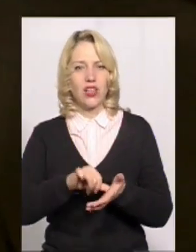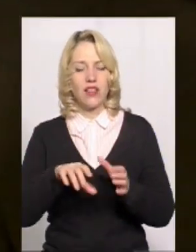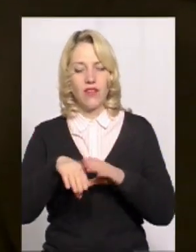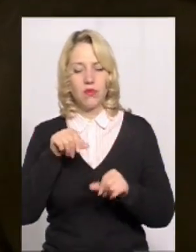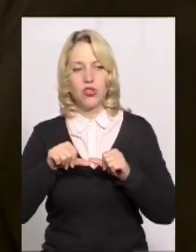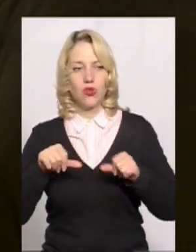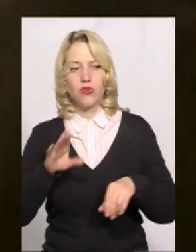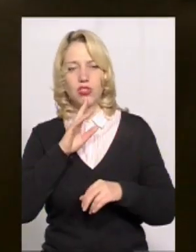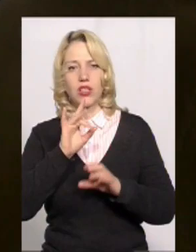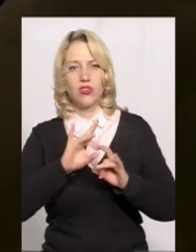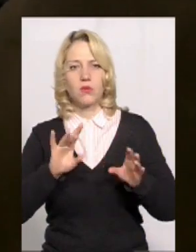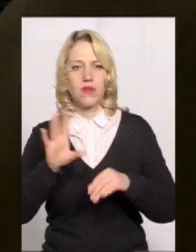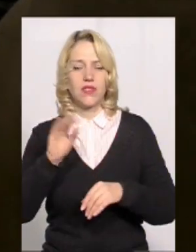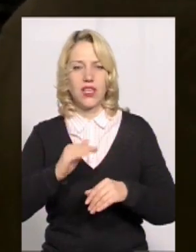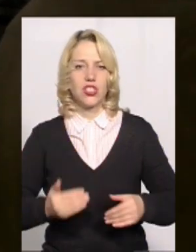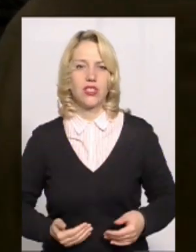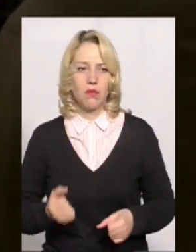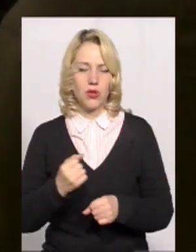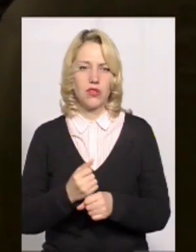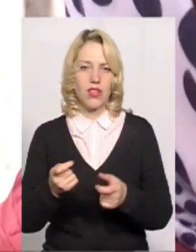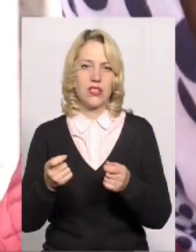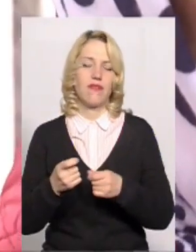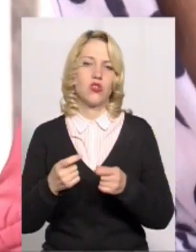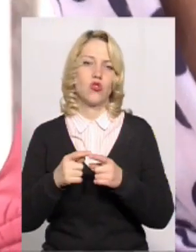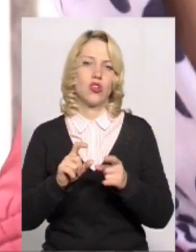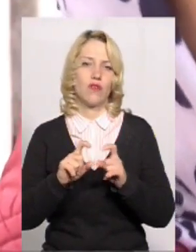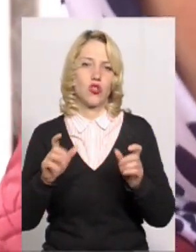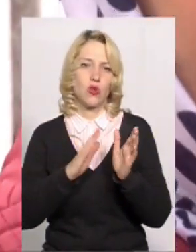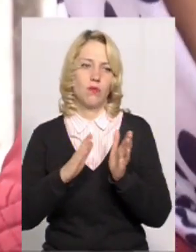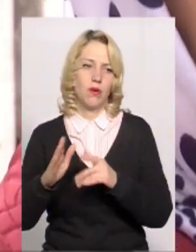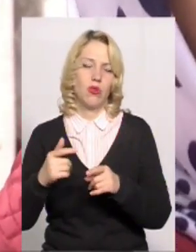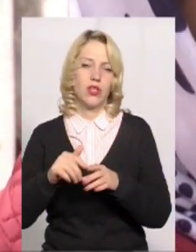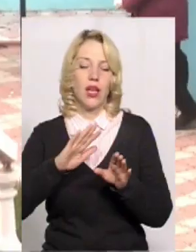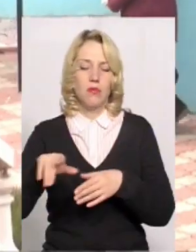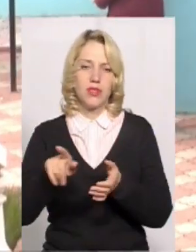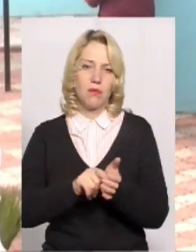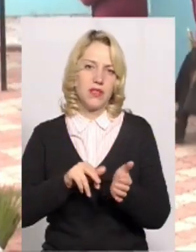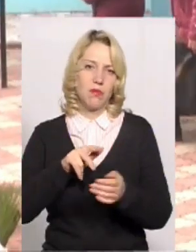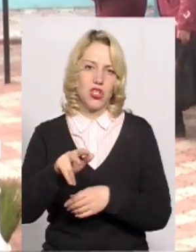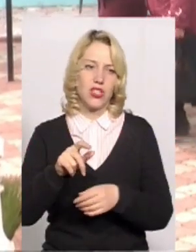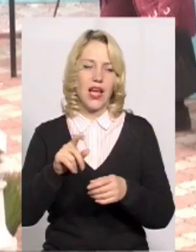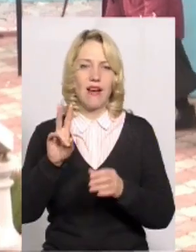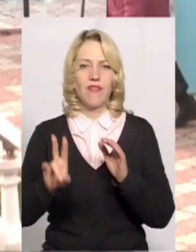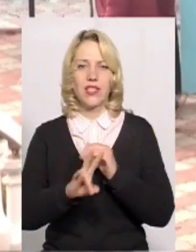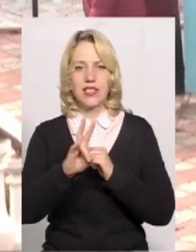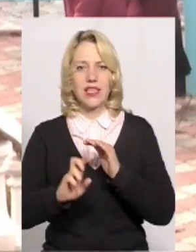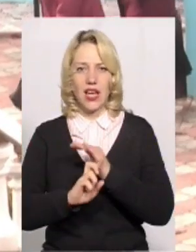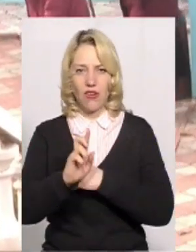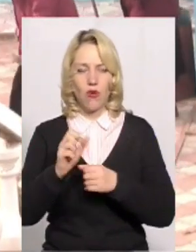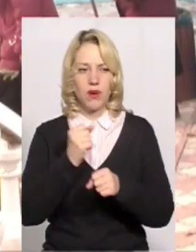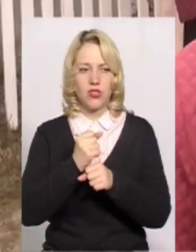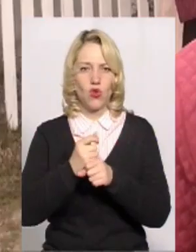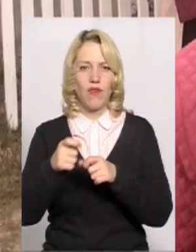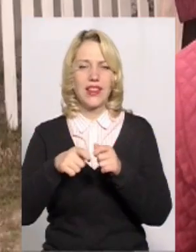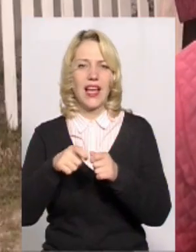розповідає, все життя пропрацювала в школі завідуючою бібліотекою. Після виходу на пенсію пішла до церкви працювати касиром. Каже, у селі проживають люди різних